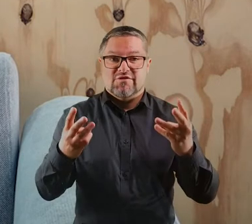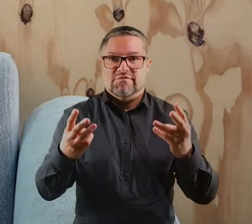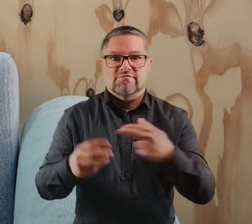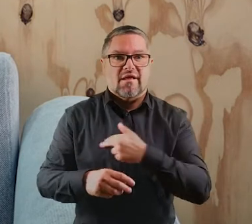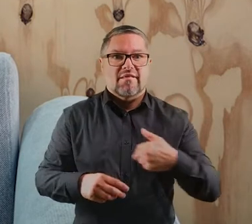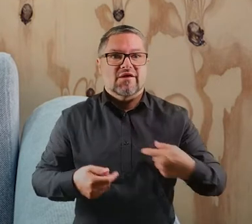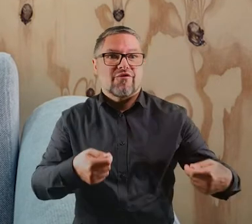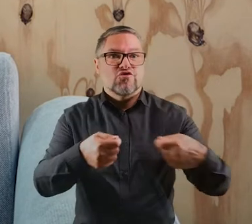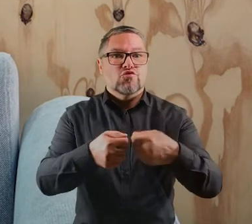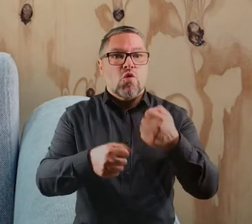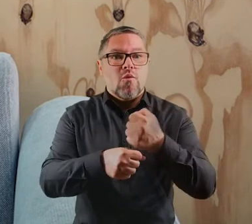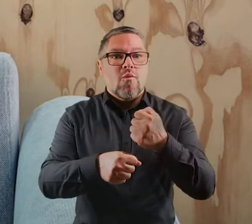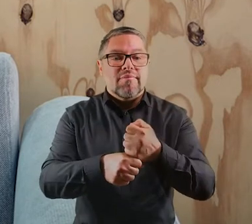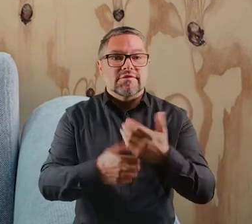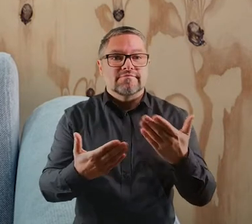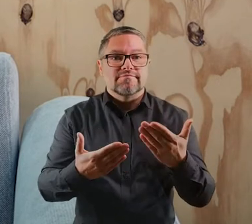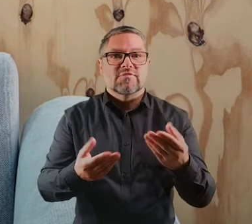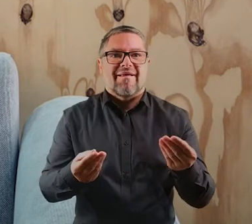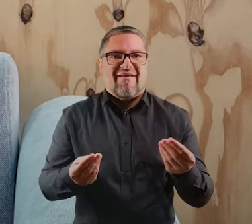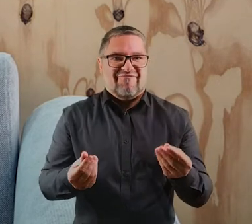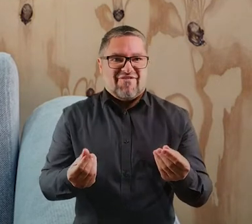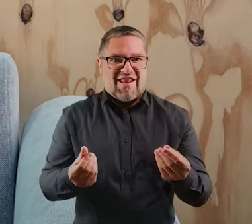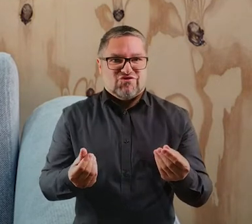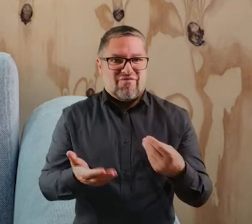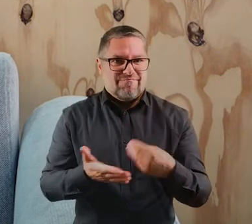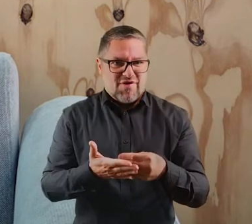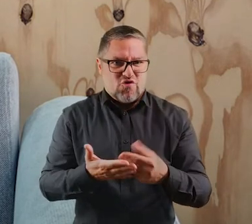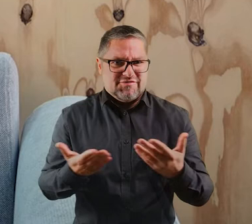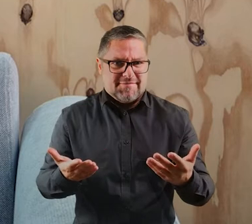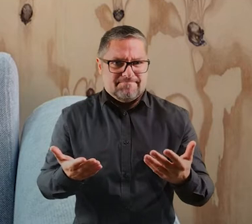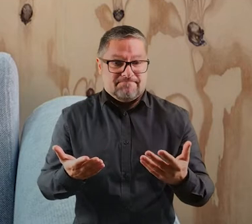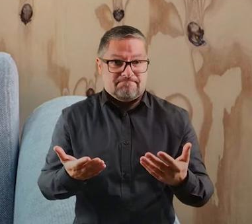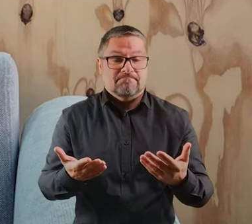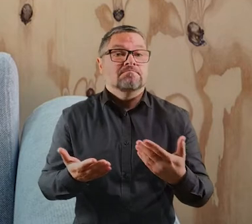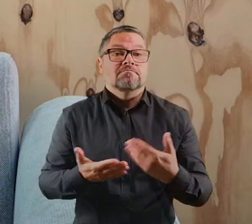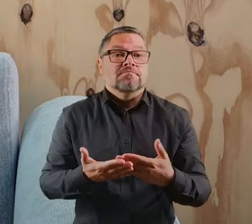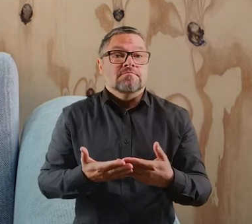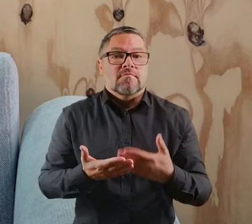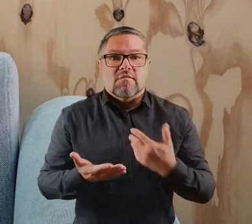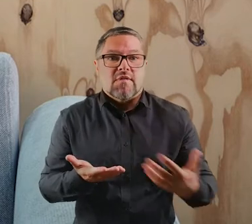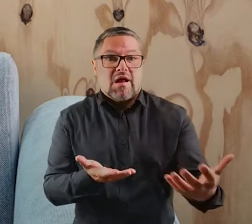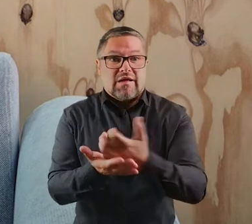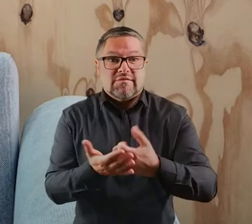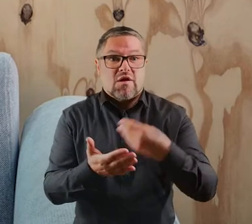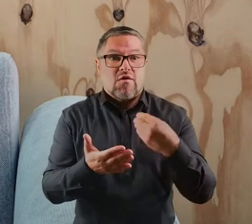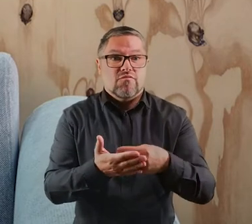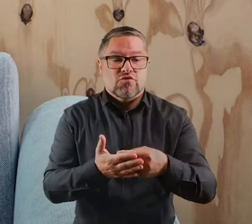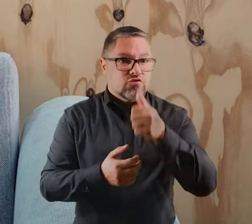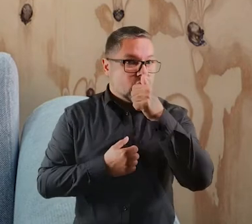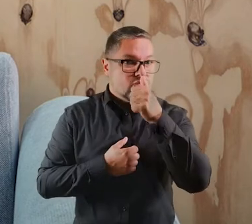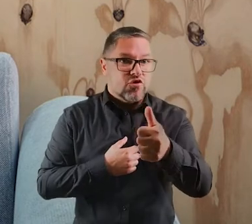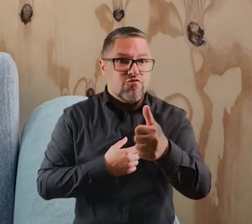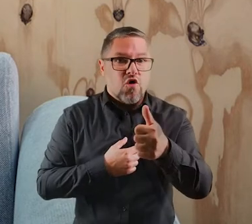Istotną kwestią w naszej współpracy są również środki finansowe. Ponieważ zebranych